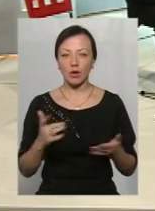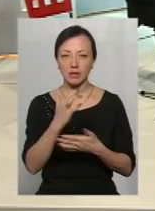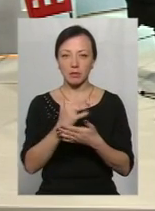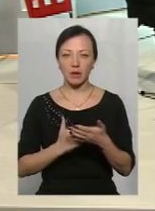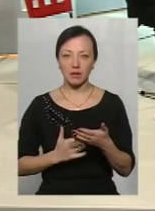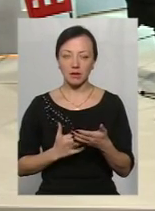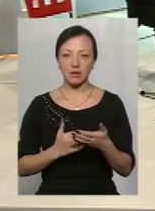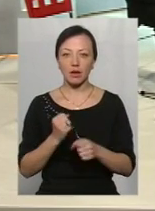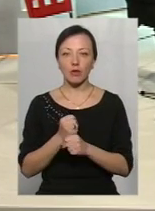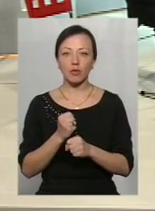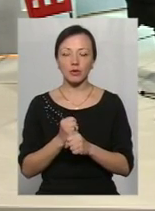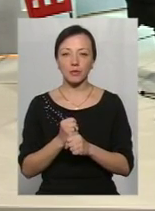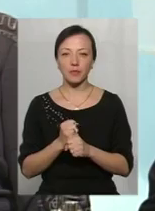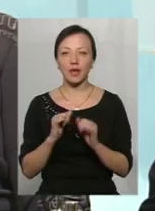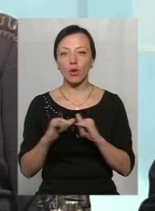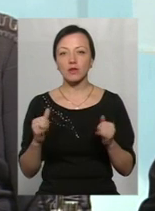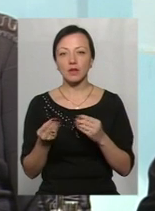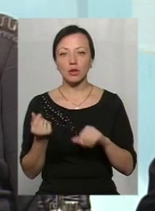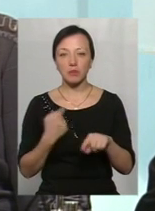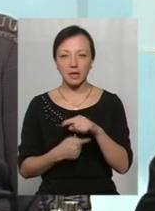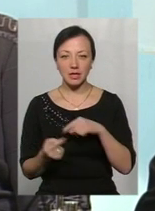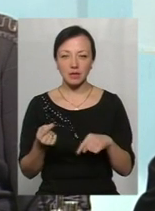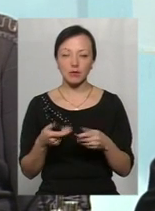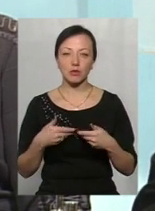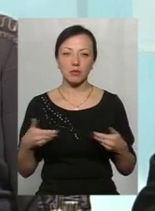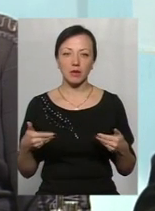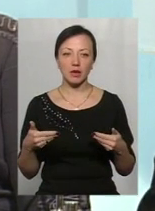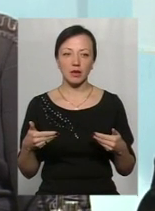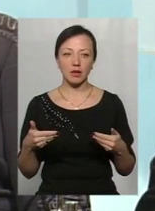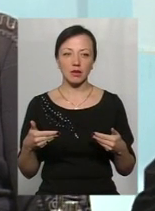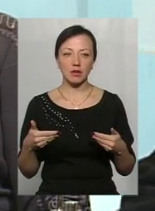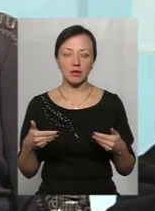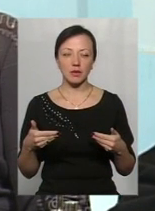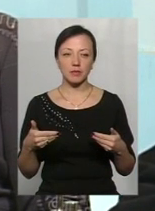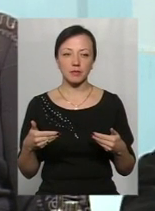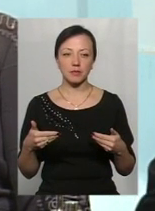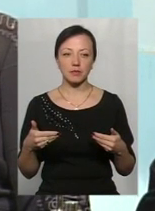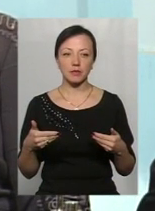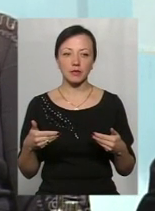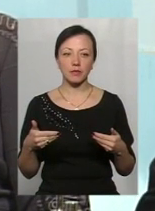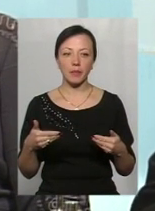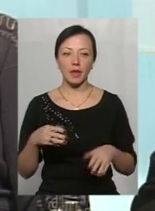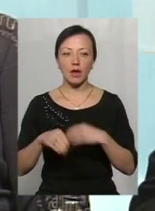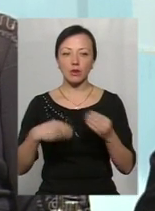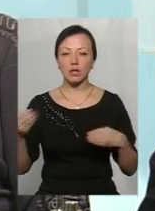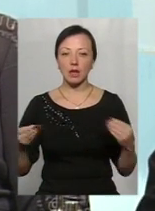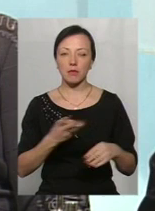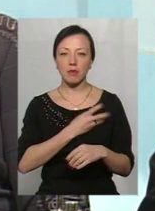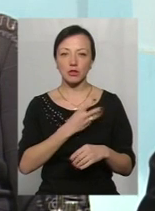роботи. Розвиток бізнесу так само. Ми роздаємо людям, бажаючим, хто